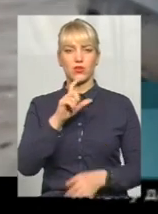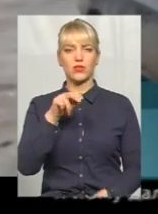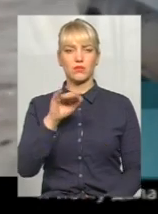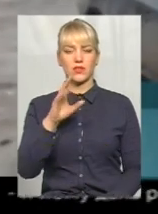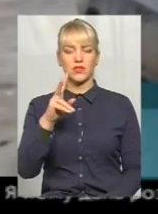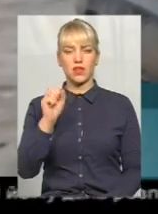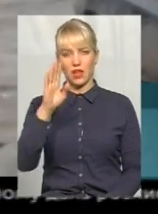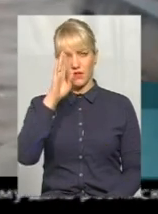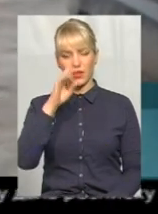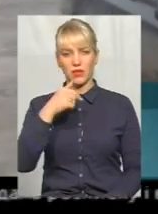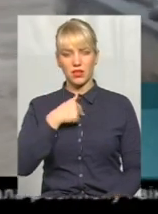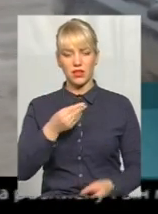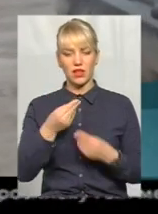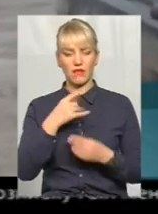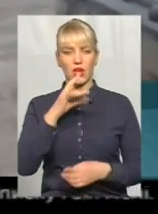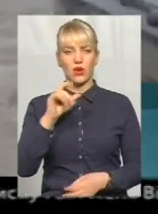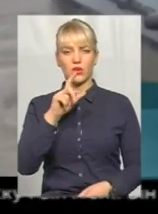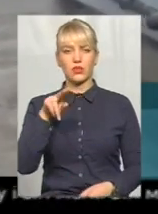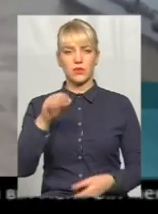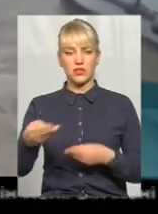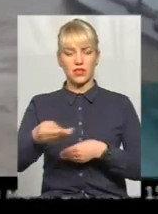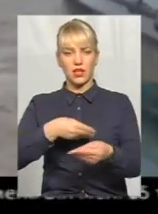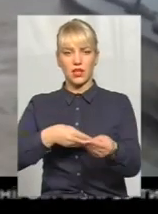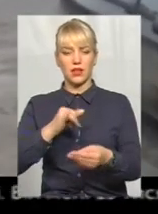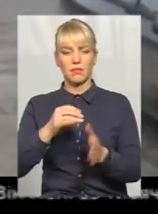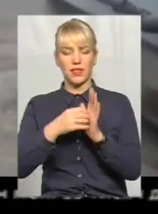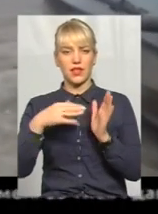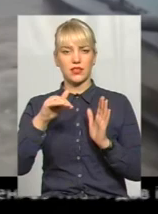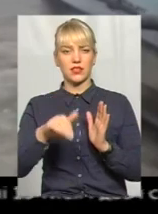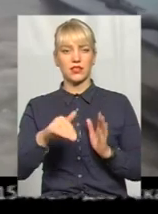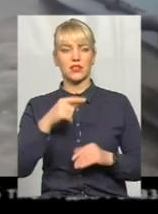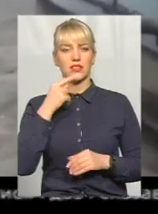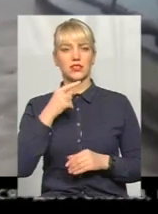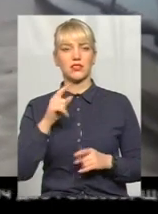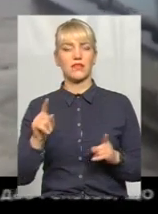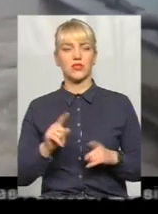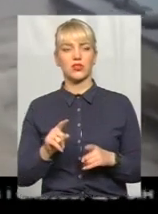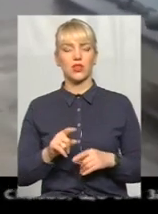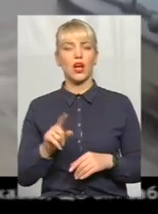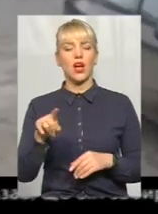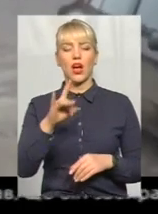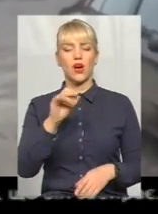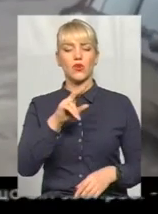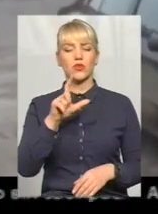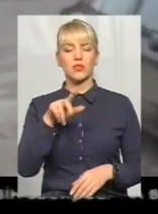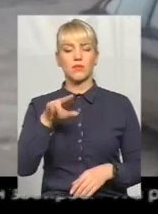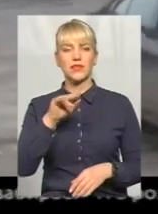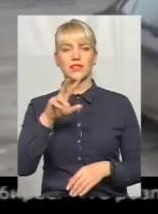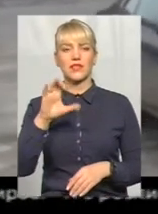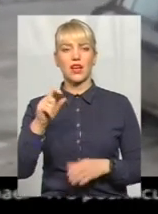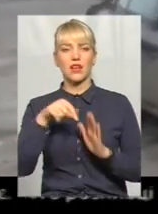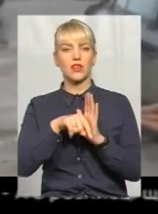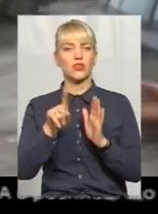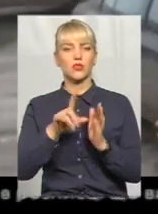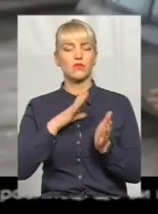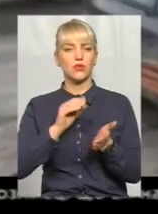Обмінялися розписком? Так, і він 15 тисяч. А розписки що ви написали? Я написала, що